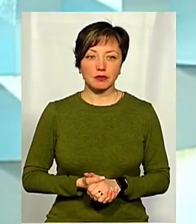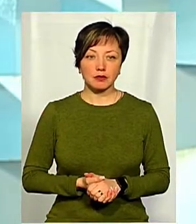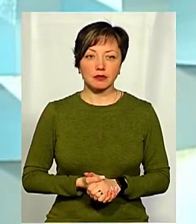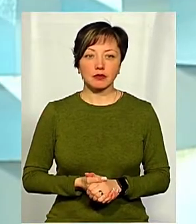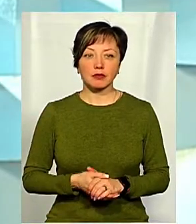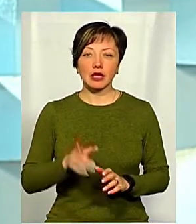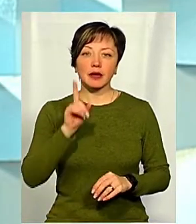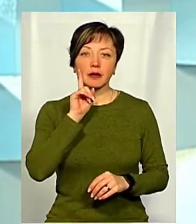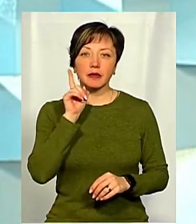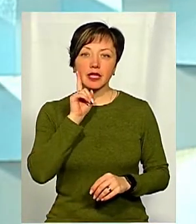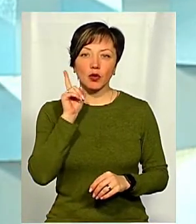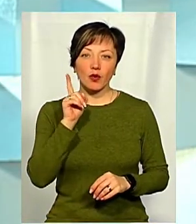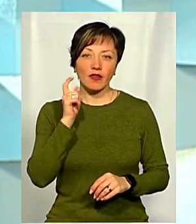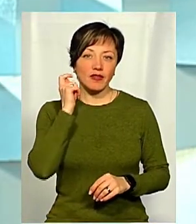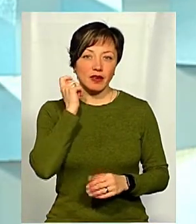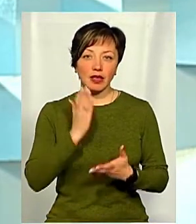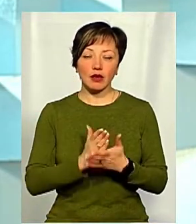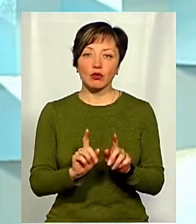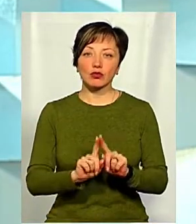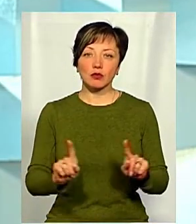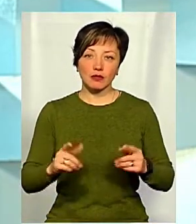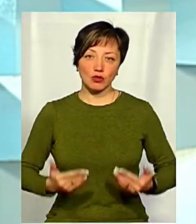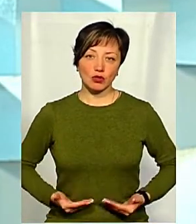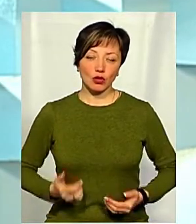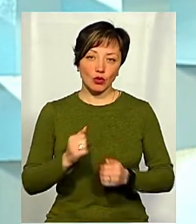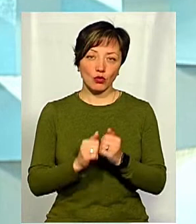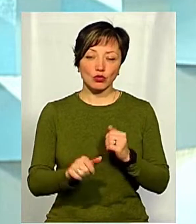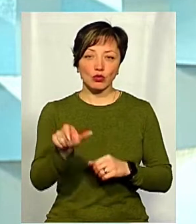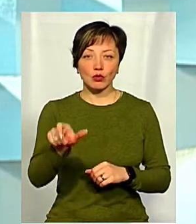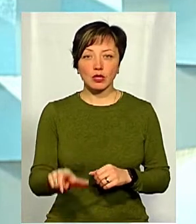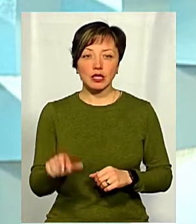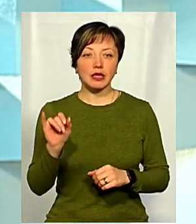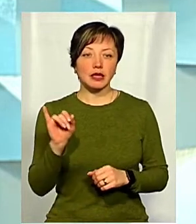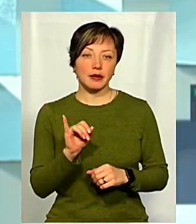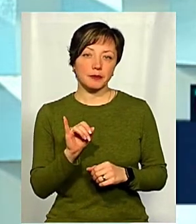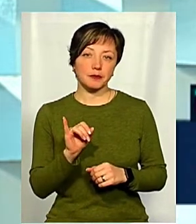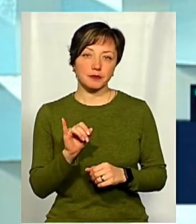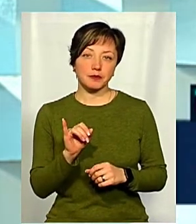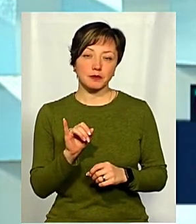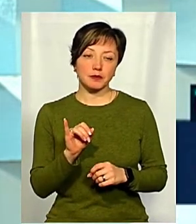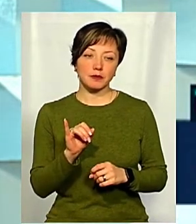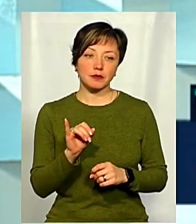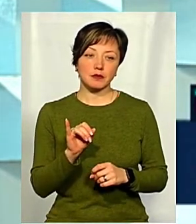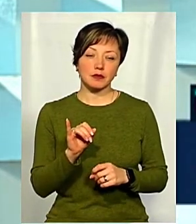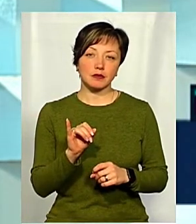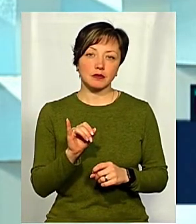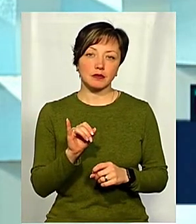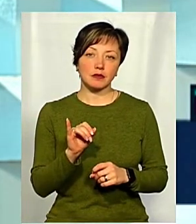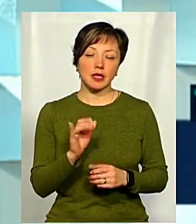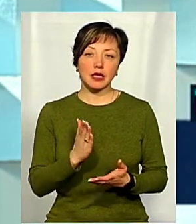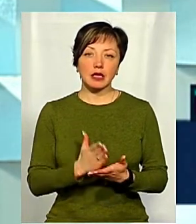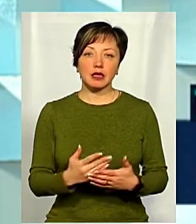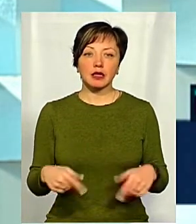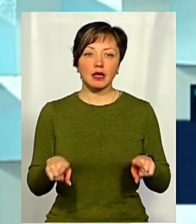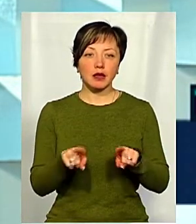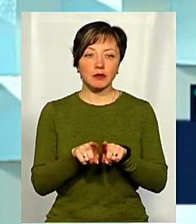Підлітковий вік є доволі особливим в житті кожної людини. І в певній мірі є